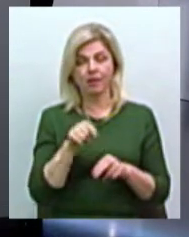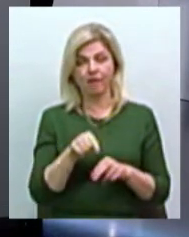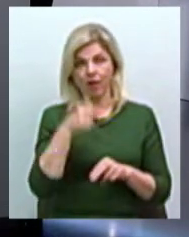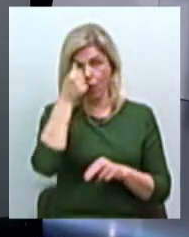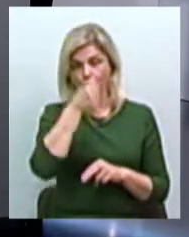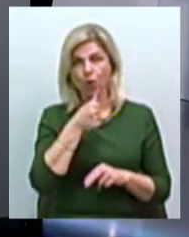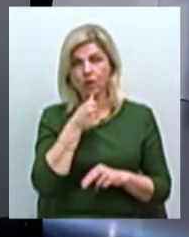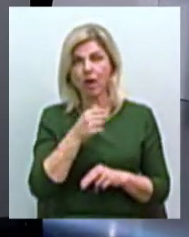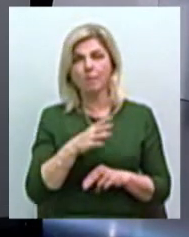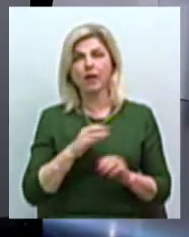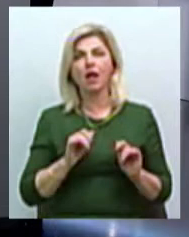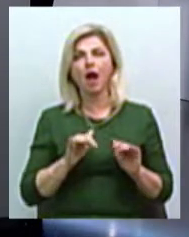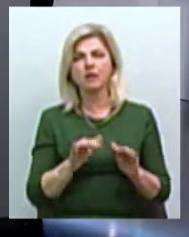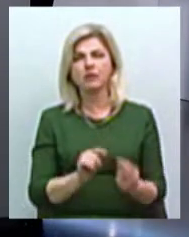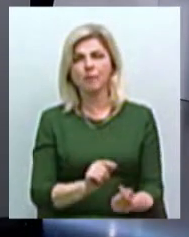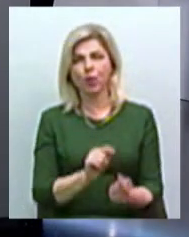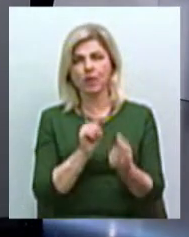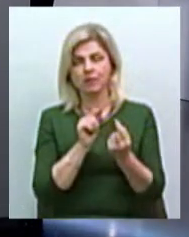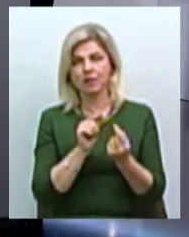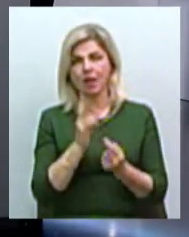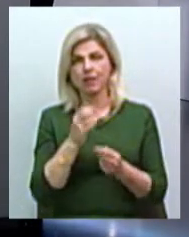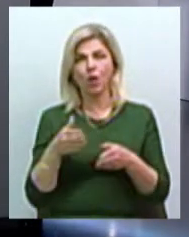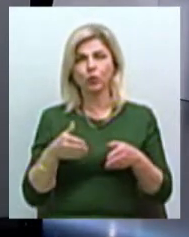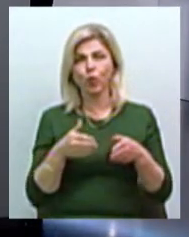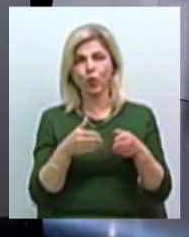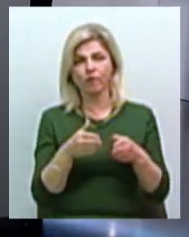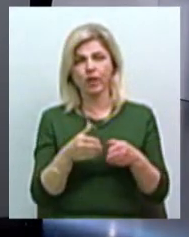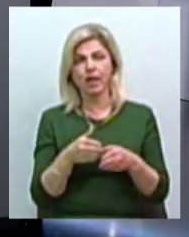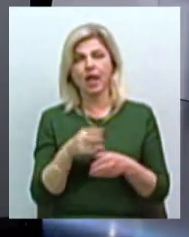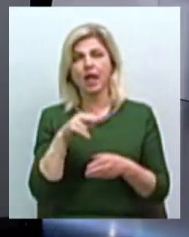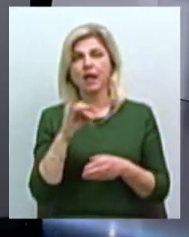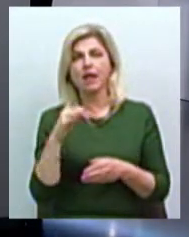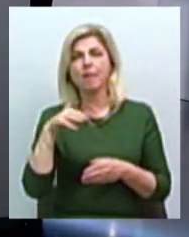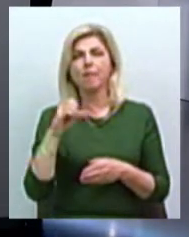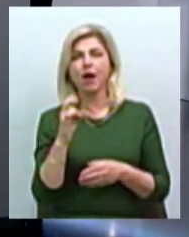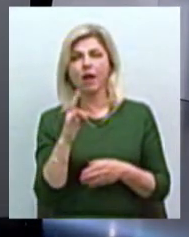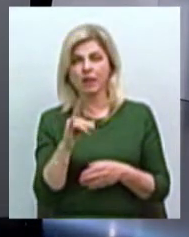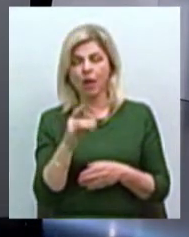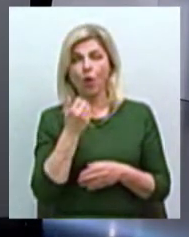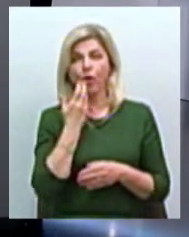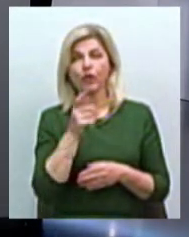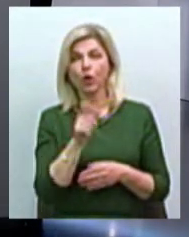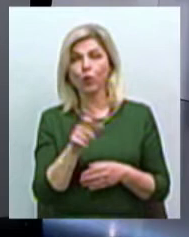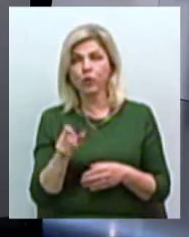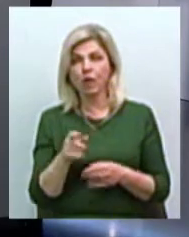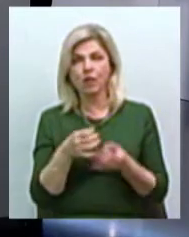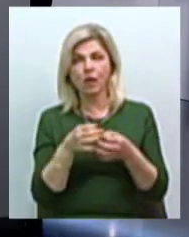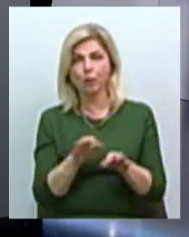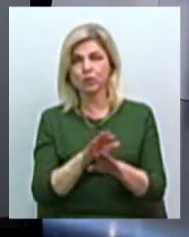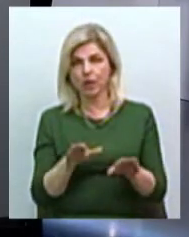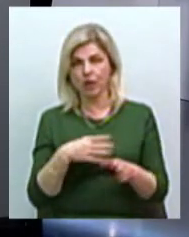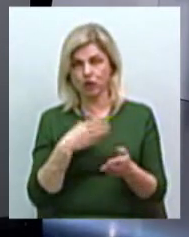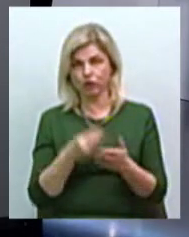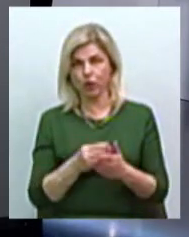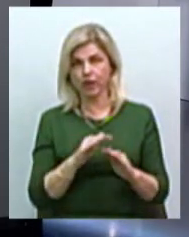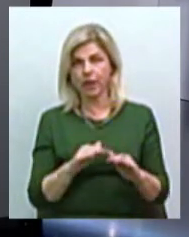акції протеста на дорогі Віктора в Калимані, коли жителі не пустили своїх дітей в